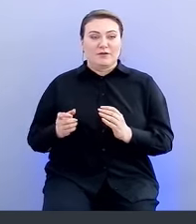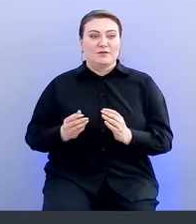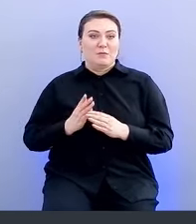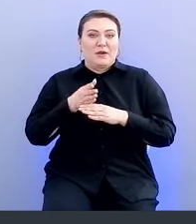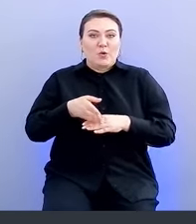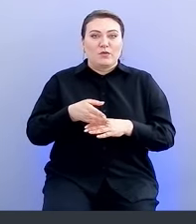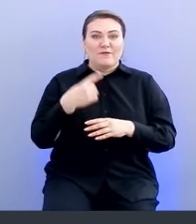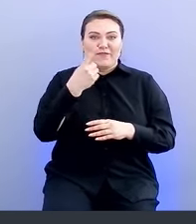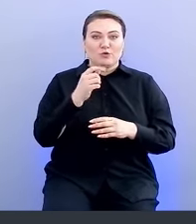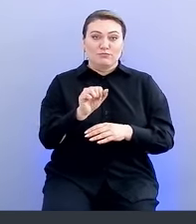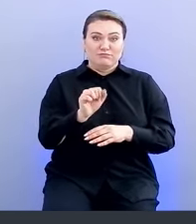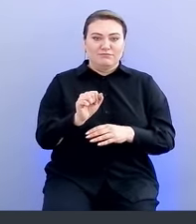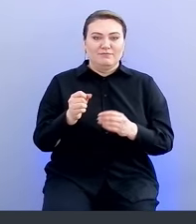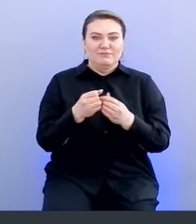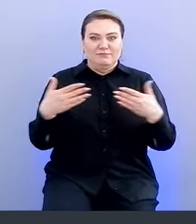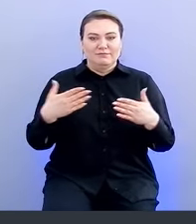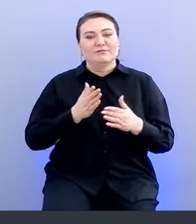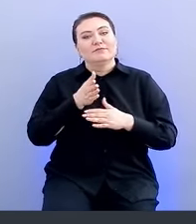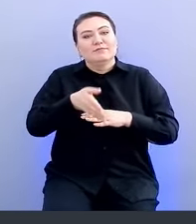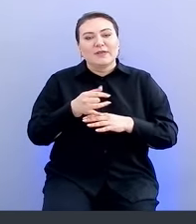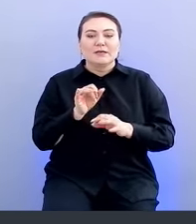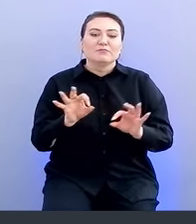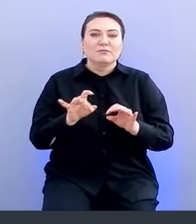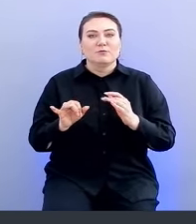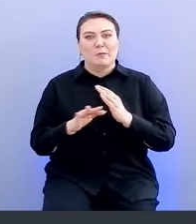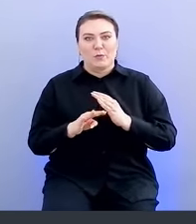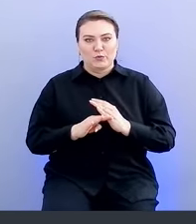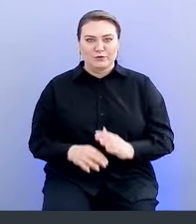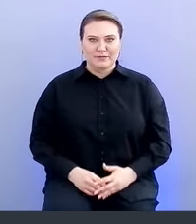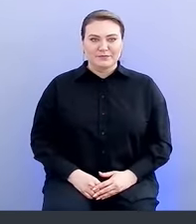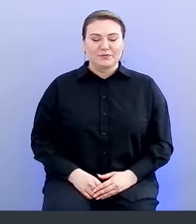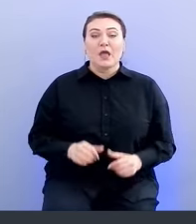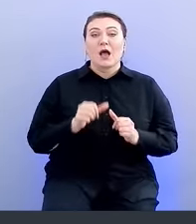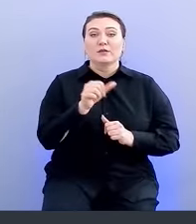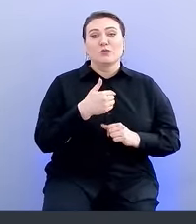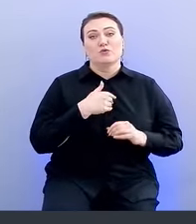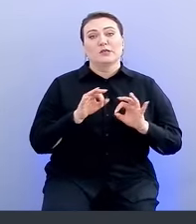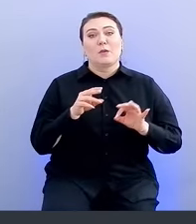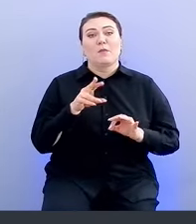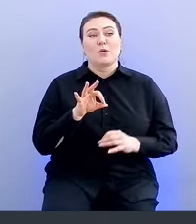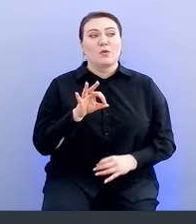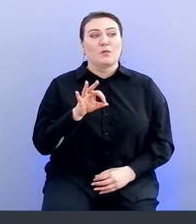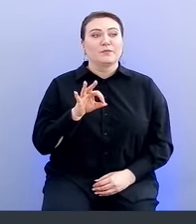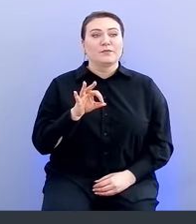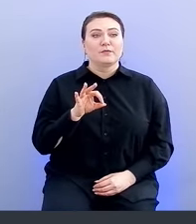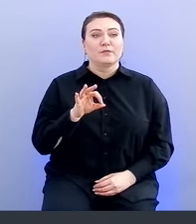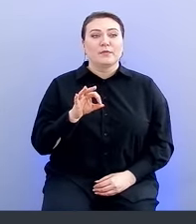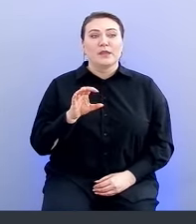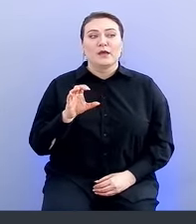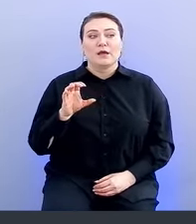придет в личку постучиться или ответить сюда в рамках комментариев. Отдельно хочется рассказать про SCA, потому что